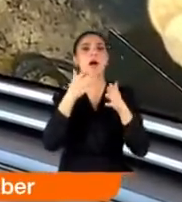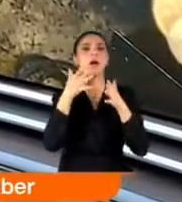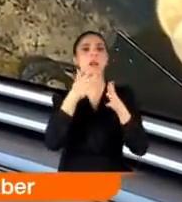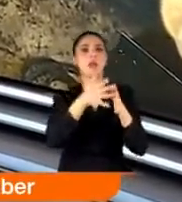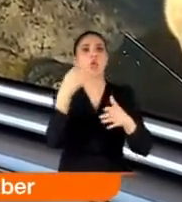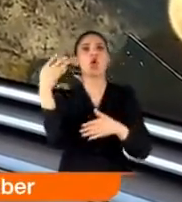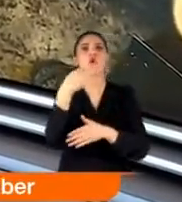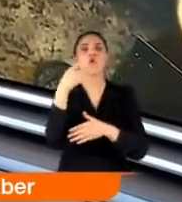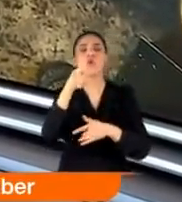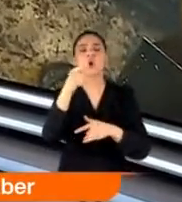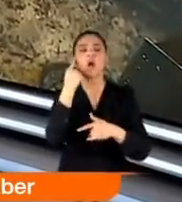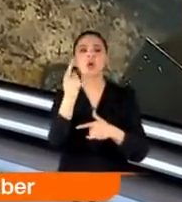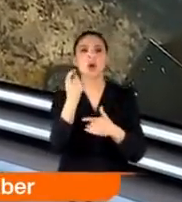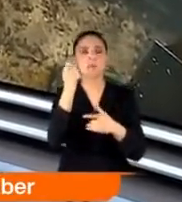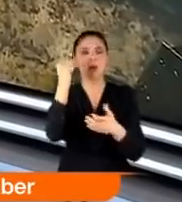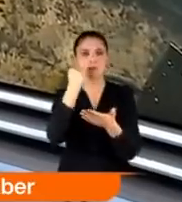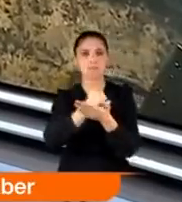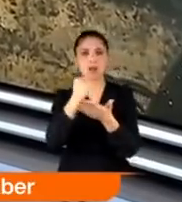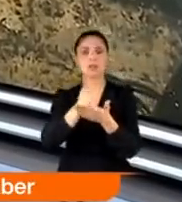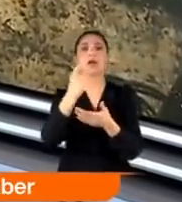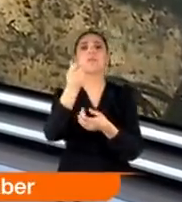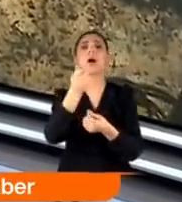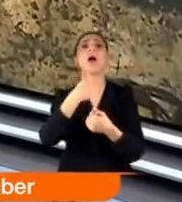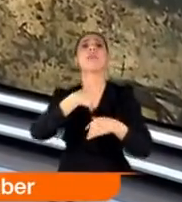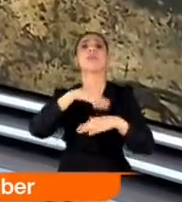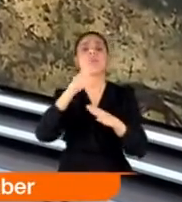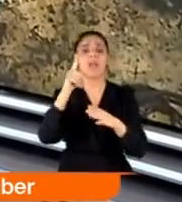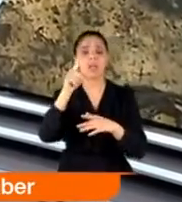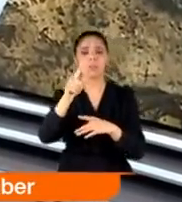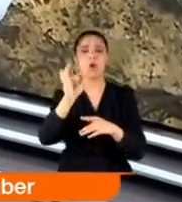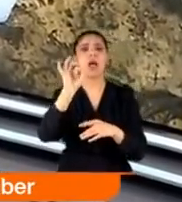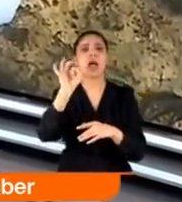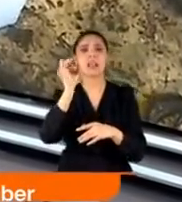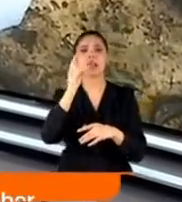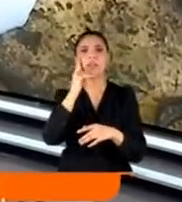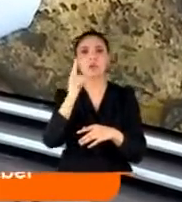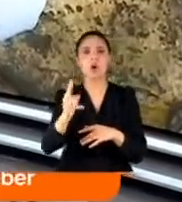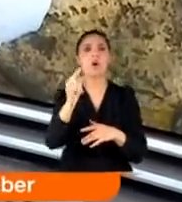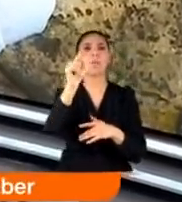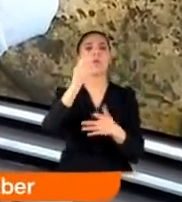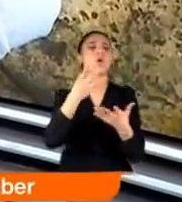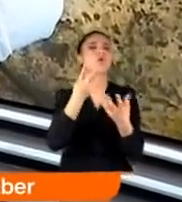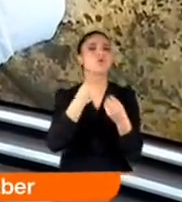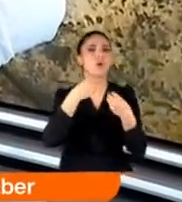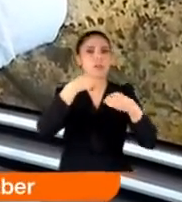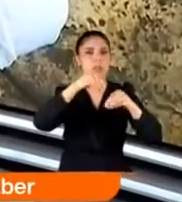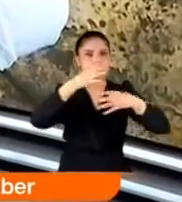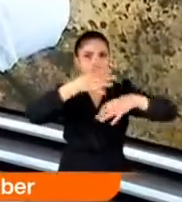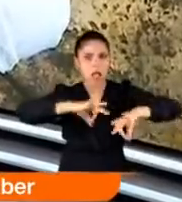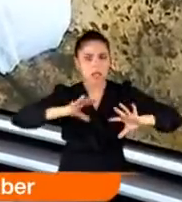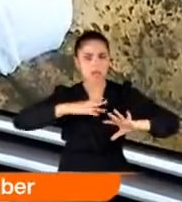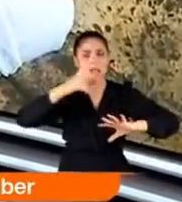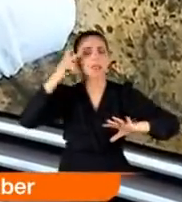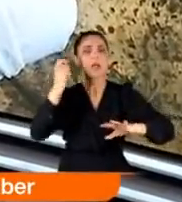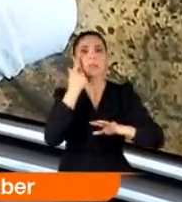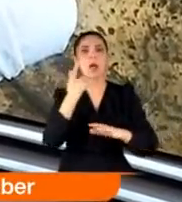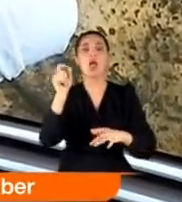eurohane diyebiliriz. Basılan baknot değil madeni eurolardı çünkü. Binlercesi basılmış piyasaya sürülmeye hazırdı sahte